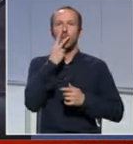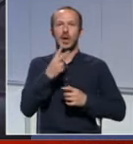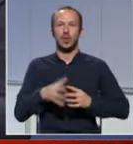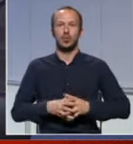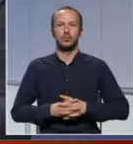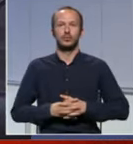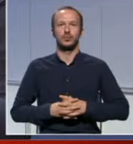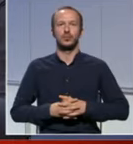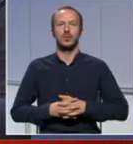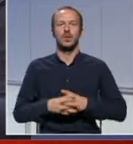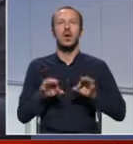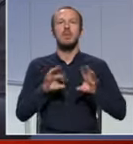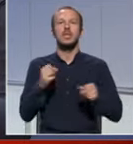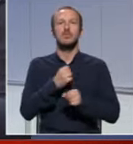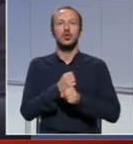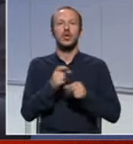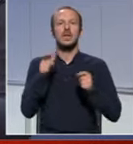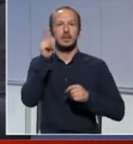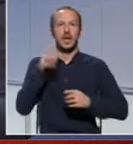bez podrške Srbije.